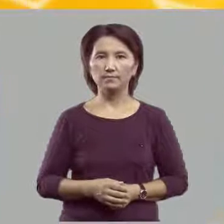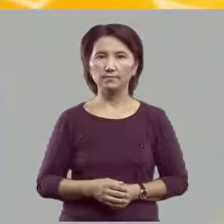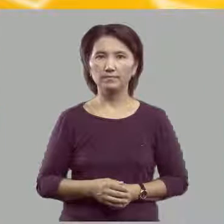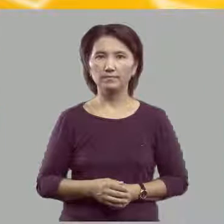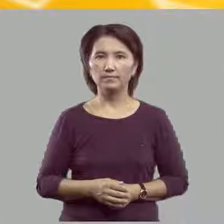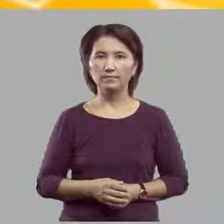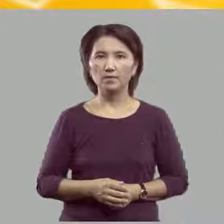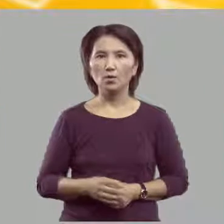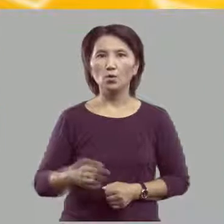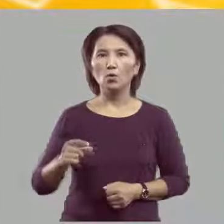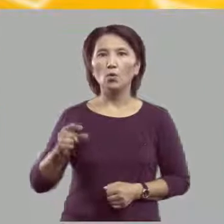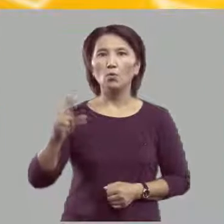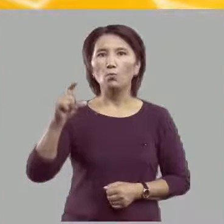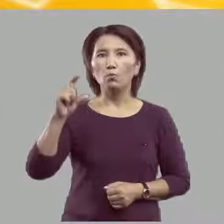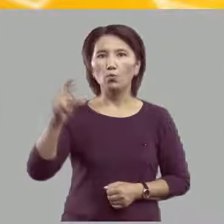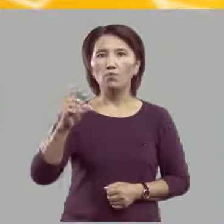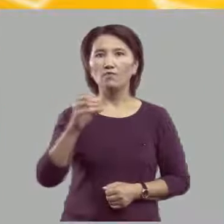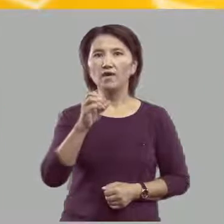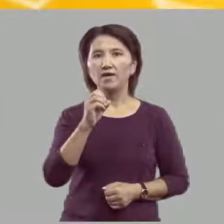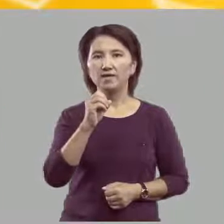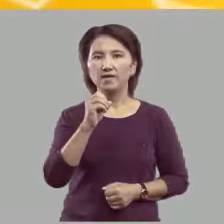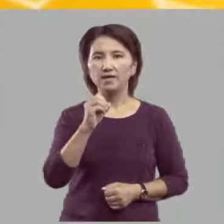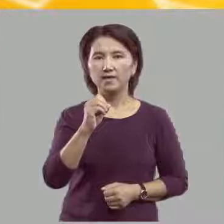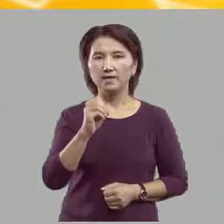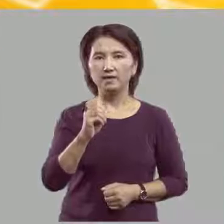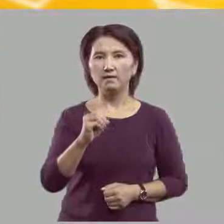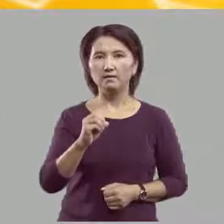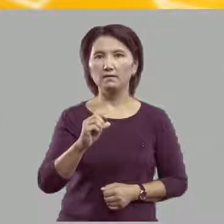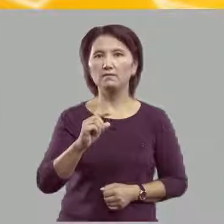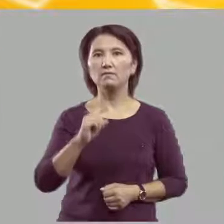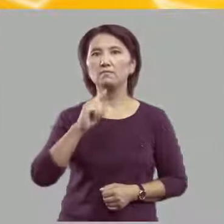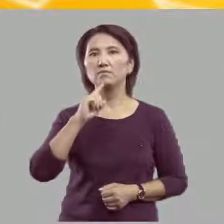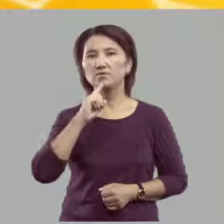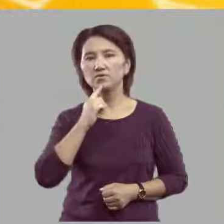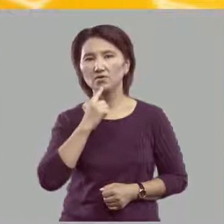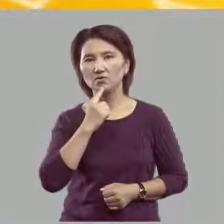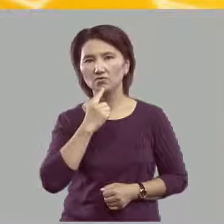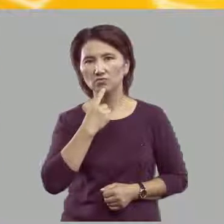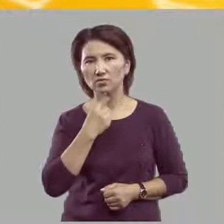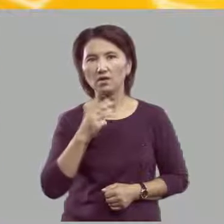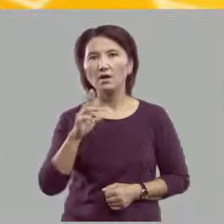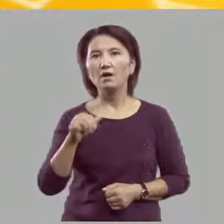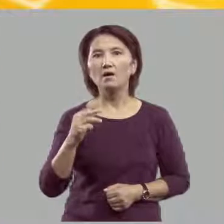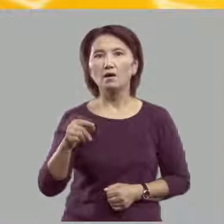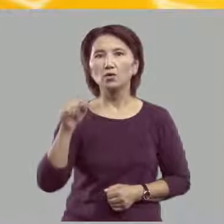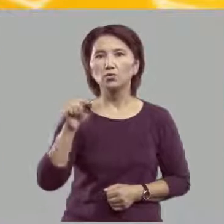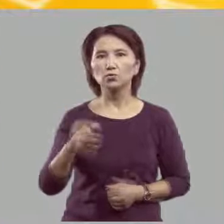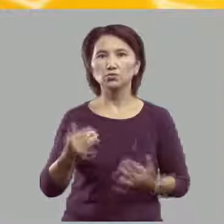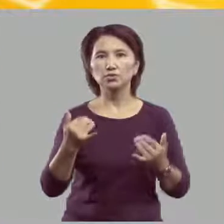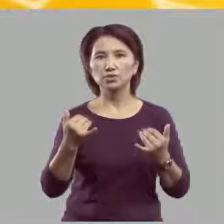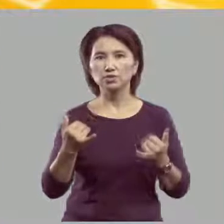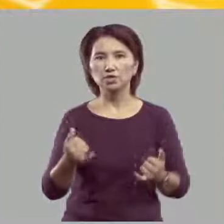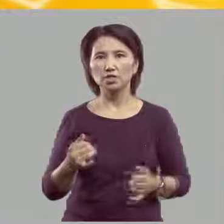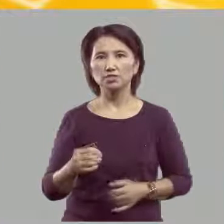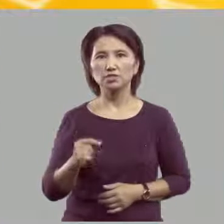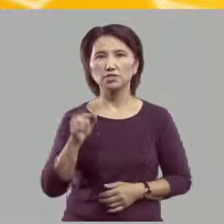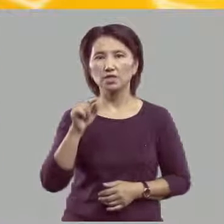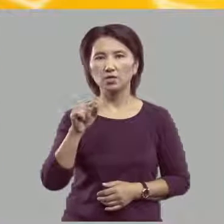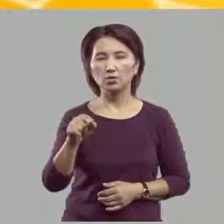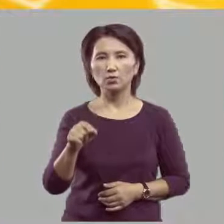Буква Е передохнула. Как тут сейчас же на неё